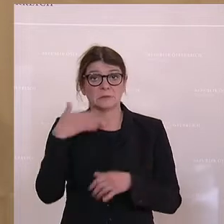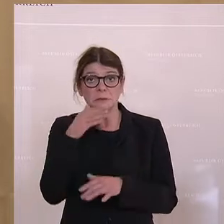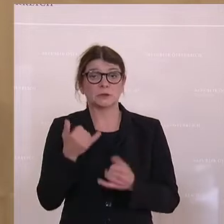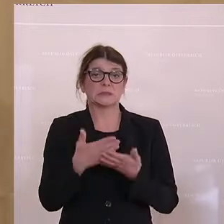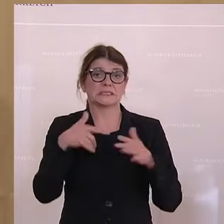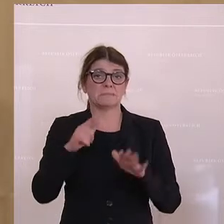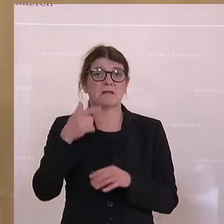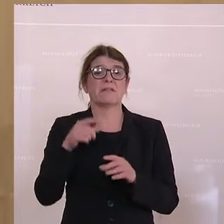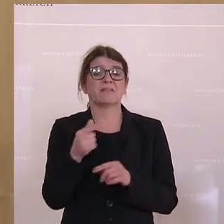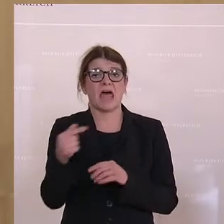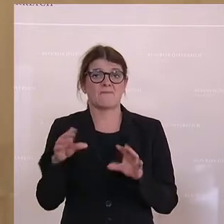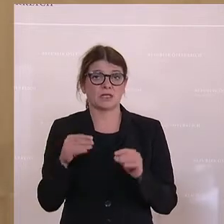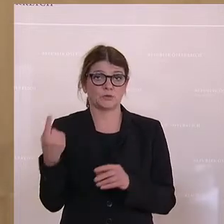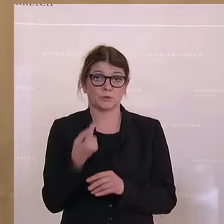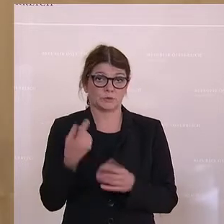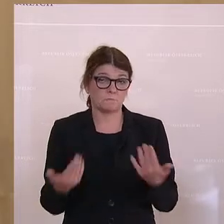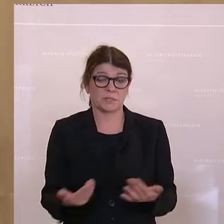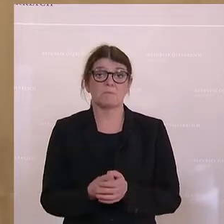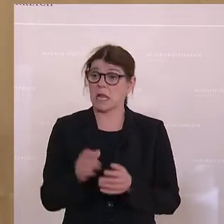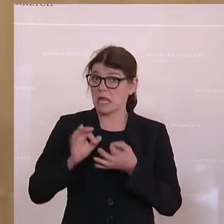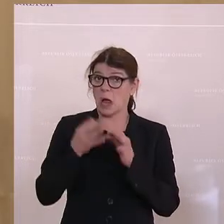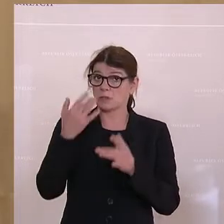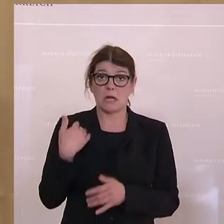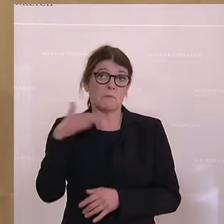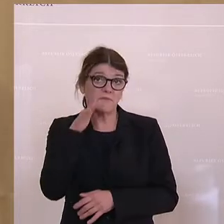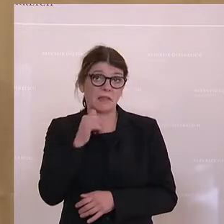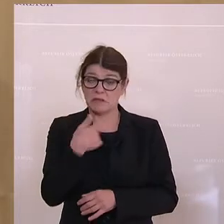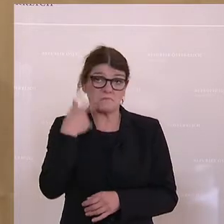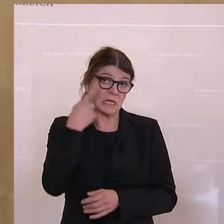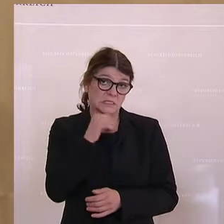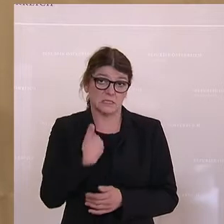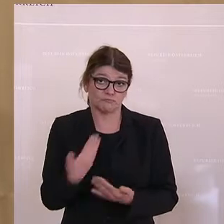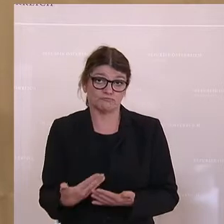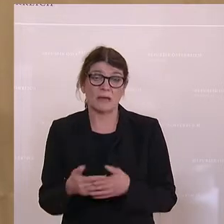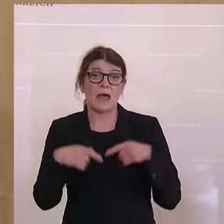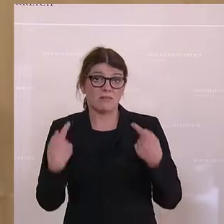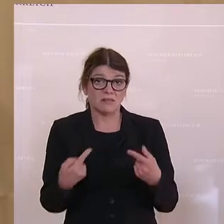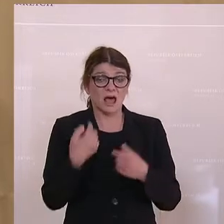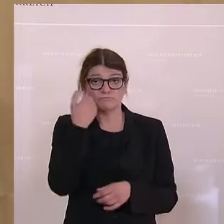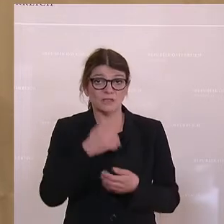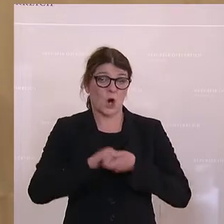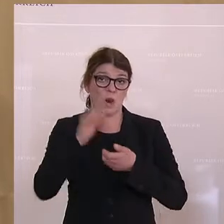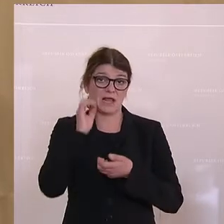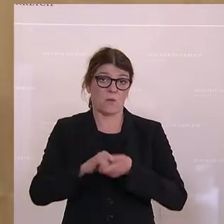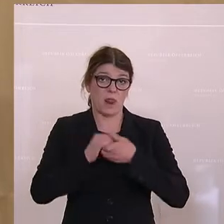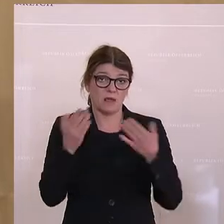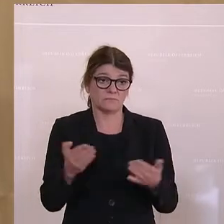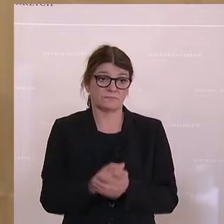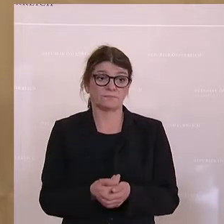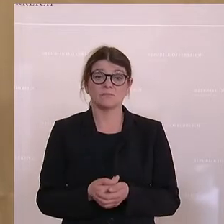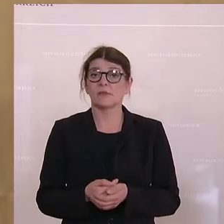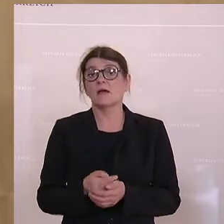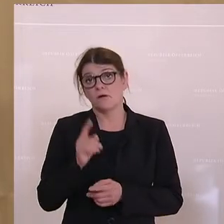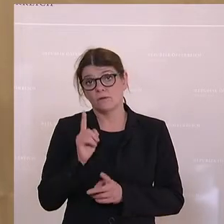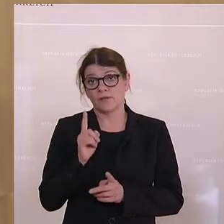Terawattstunden sein. Die genauen Zahlen erfahren wir nicht und wissen wir nicht. Und dann, geschätzte Kolleginnen und Kollegen, und da